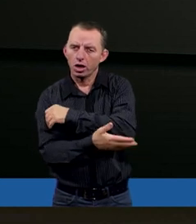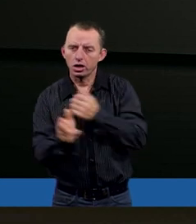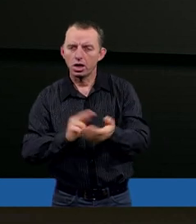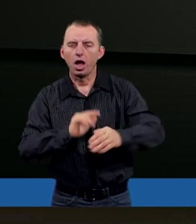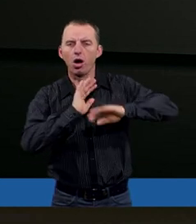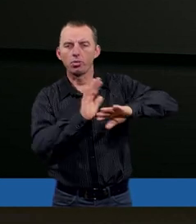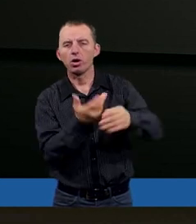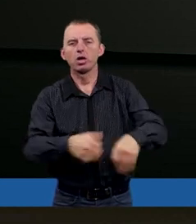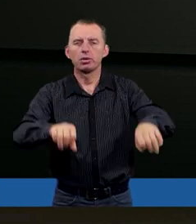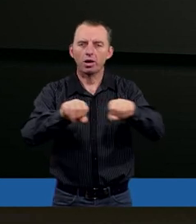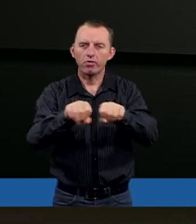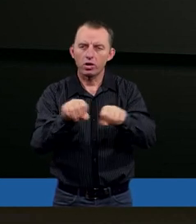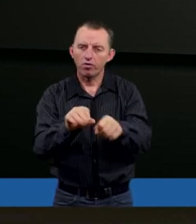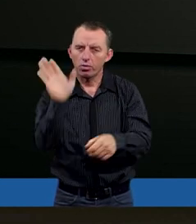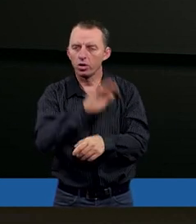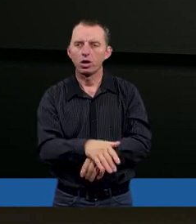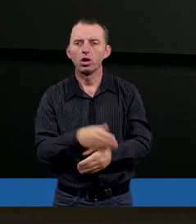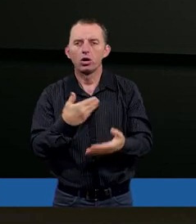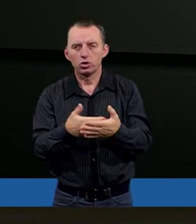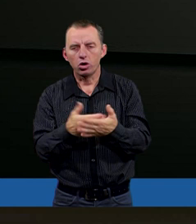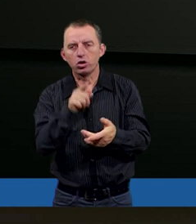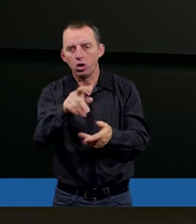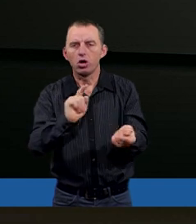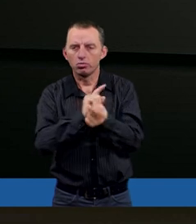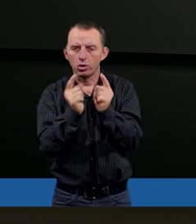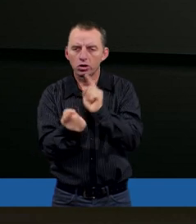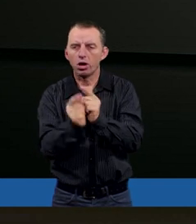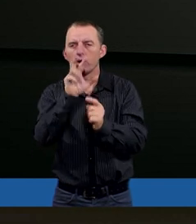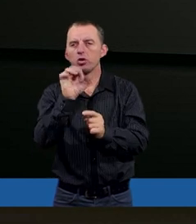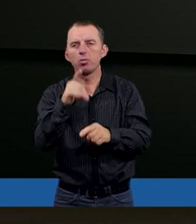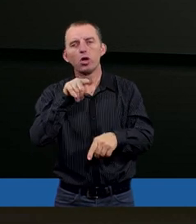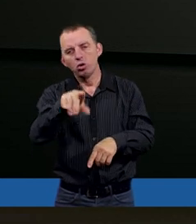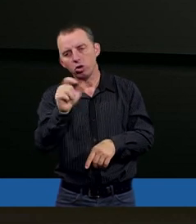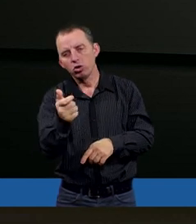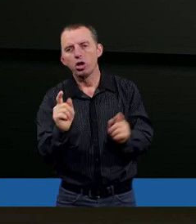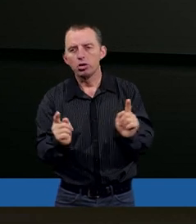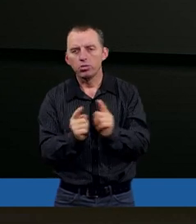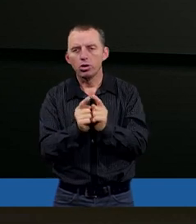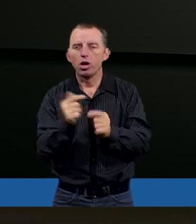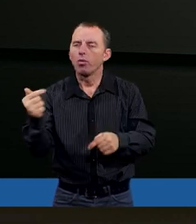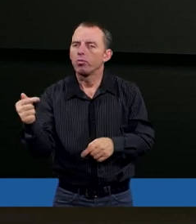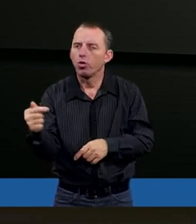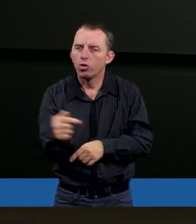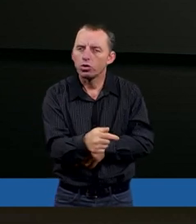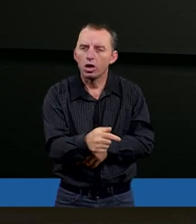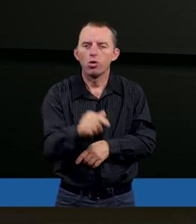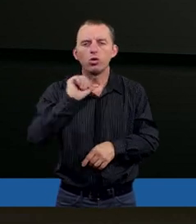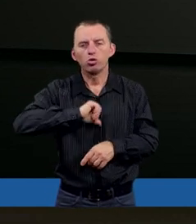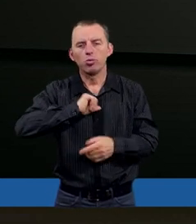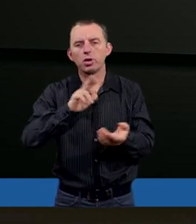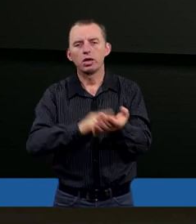sprawiedliwości Boga. Że skoro spotkało Chioba to, co go spotkało, to znaczy, że musiał sobie na to